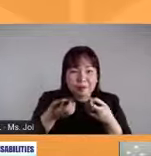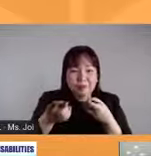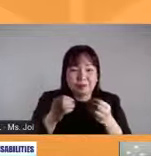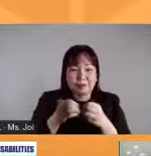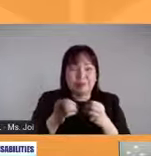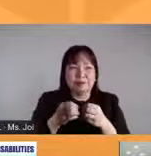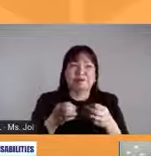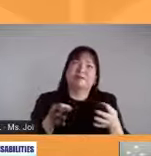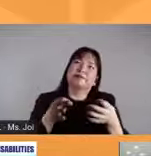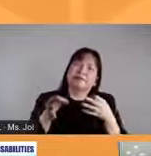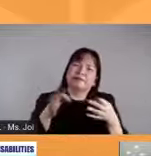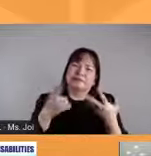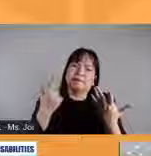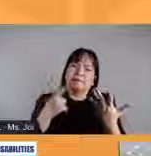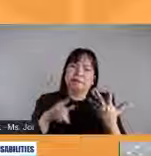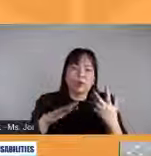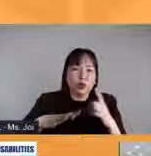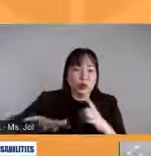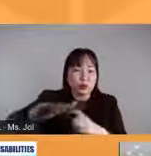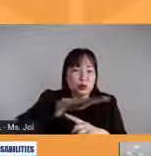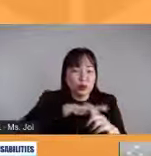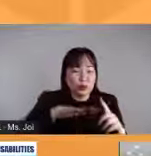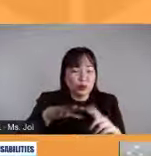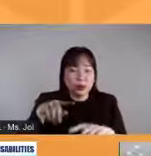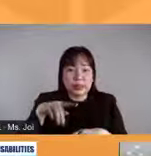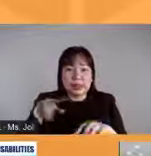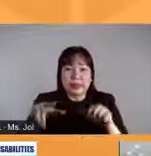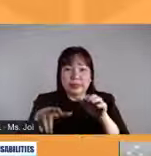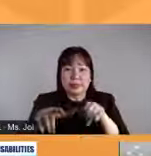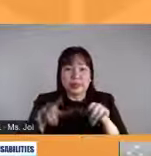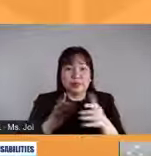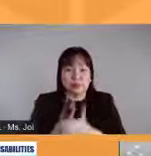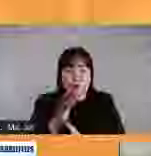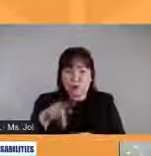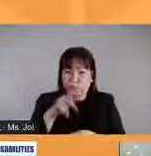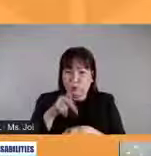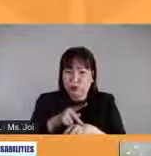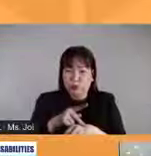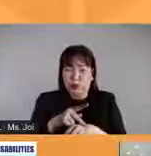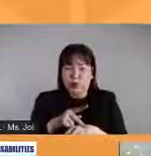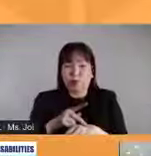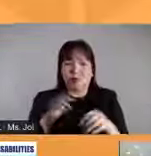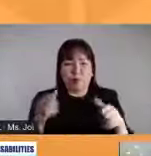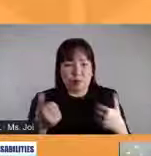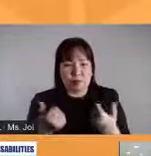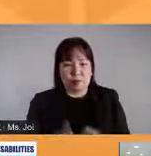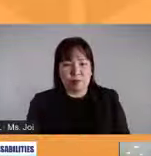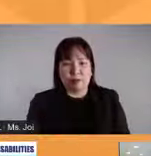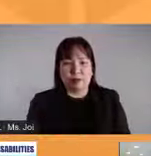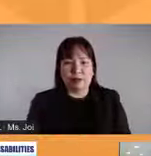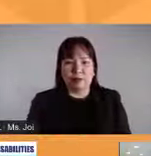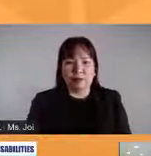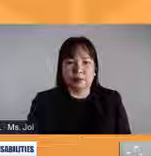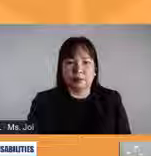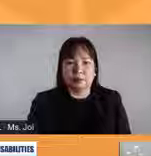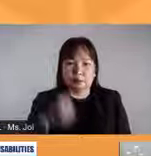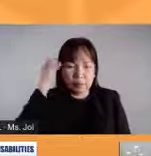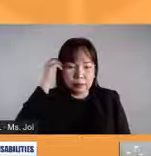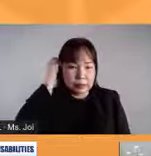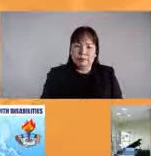disability rights sa ating bansa? Kung musta po ang estado when it comes to disability rights sa ating bansa? Ma'am Chrissy?